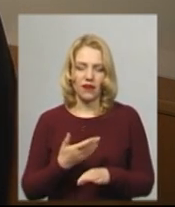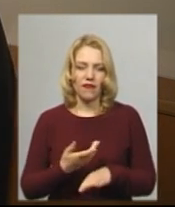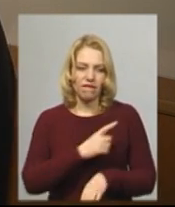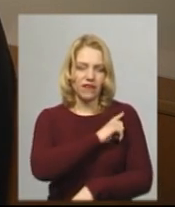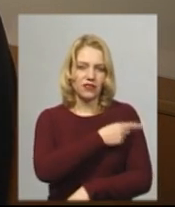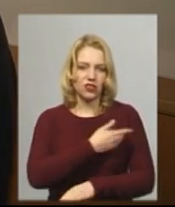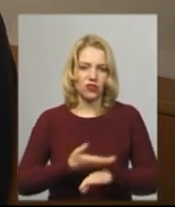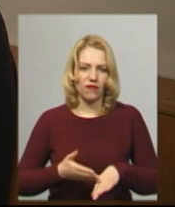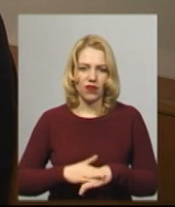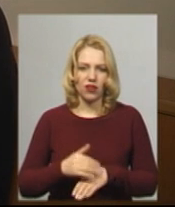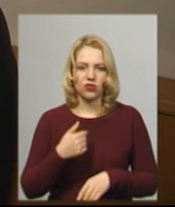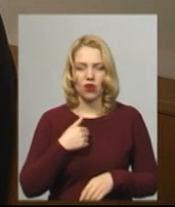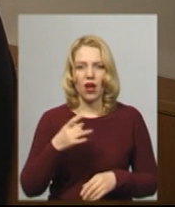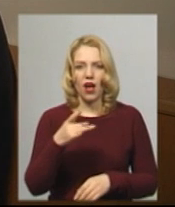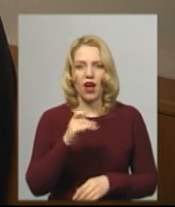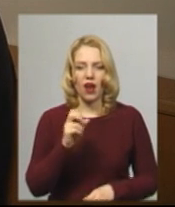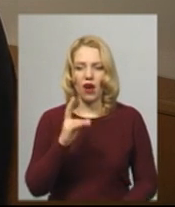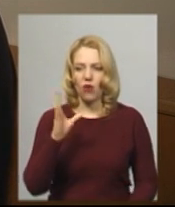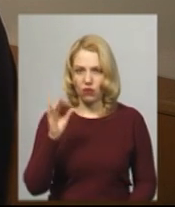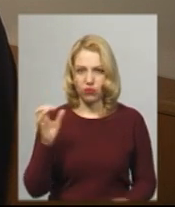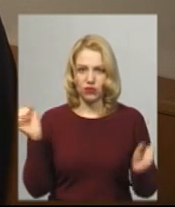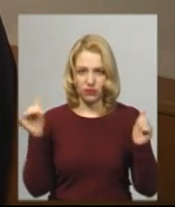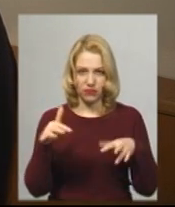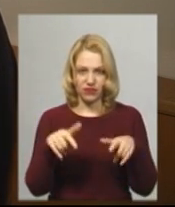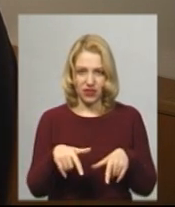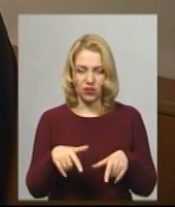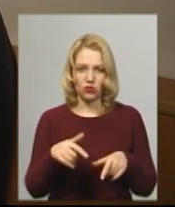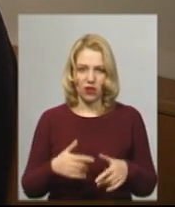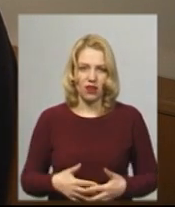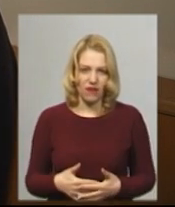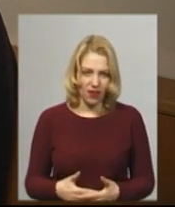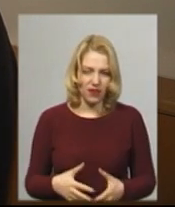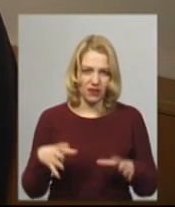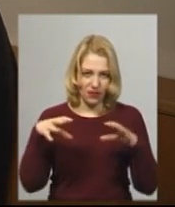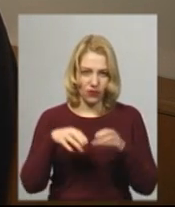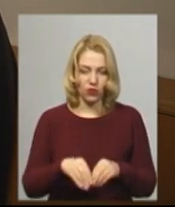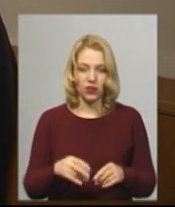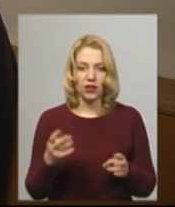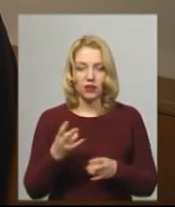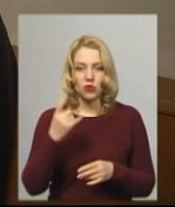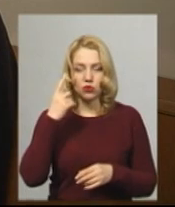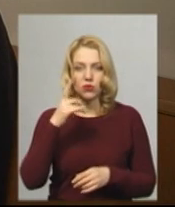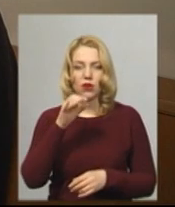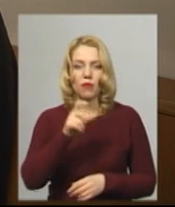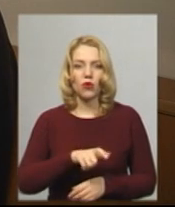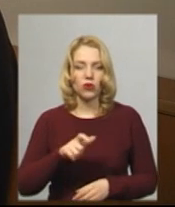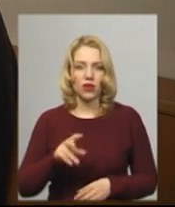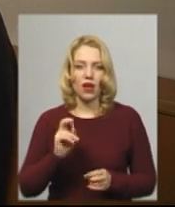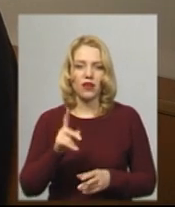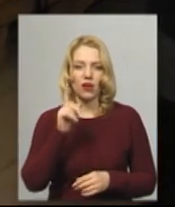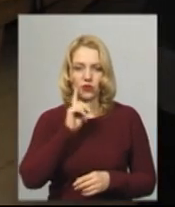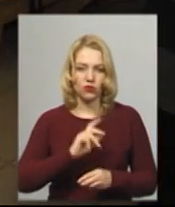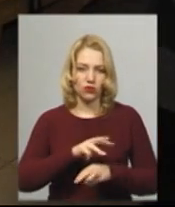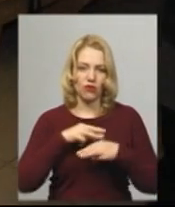У нас район Ракове великий. І як це тепер всі сюди і вагітні? Це ж нереально. Треба думати про людей, а не про те, як зручно в